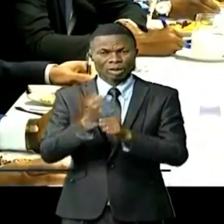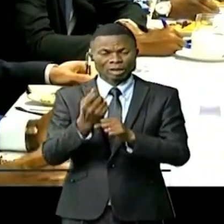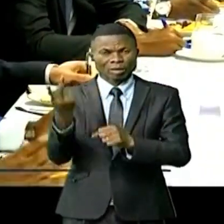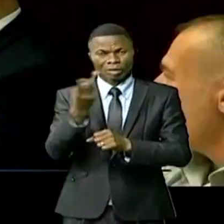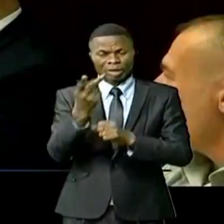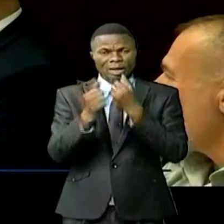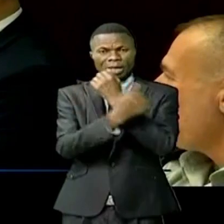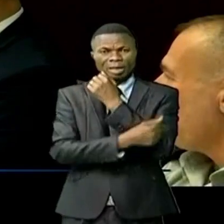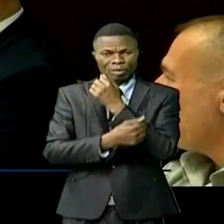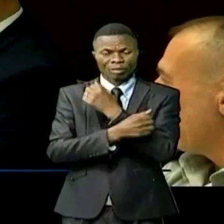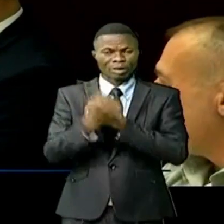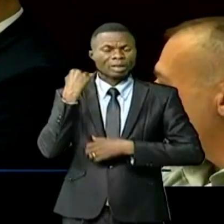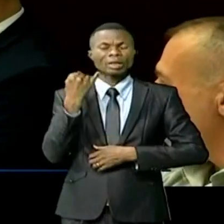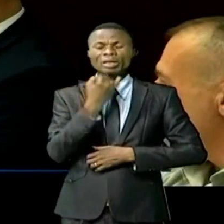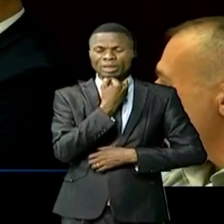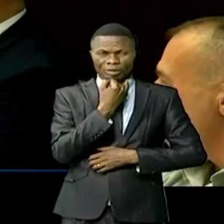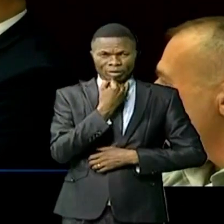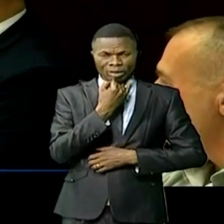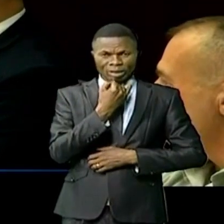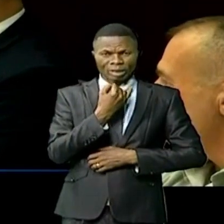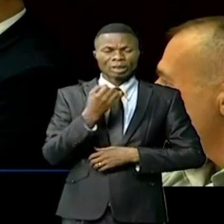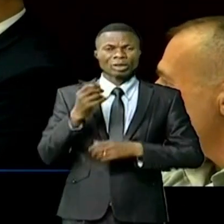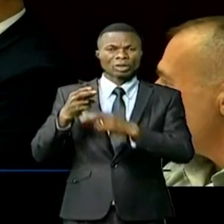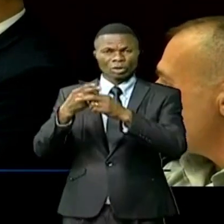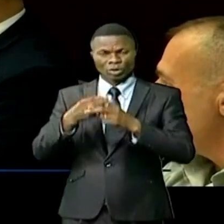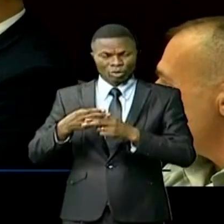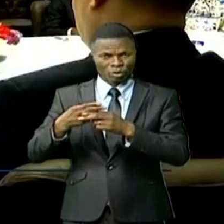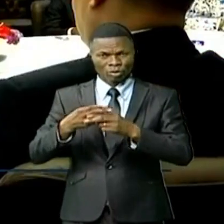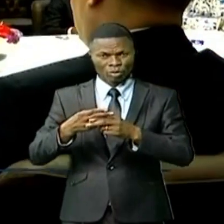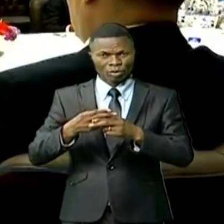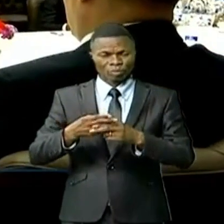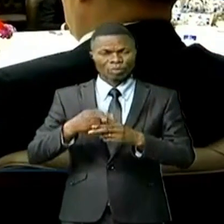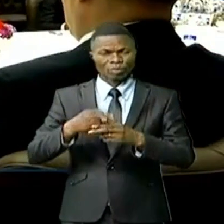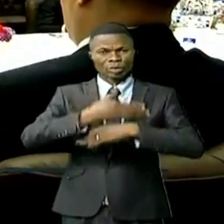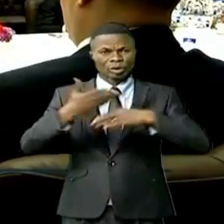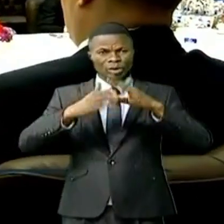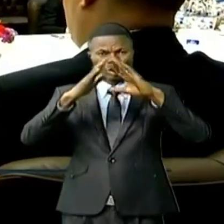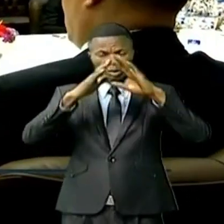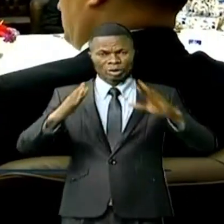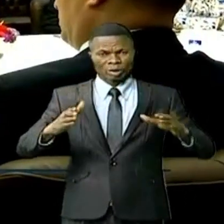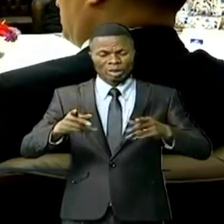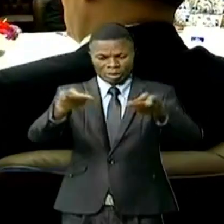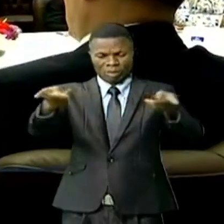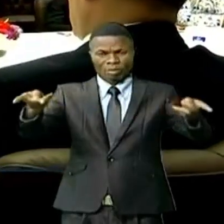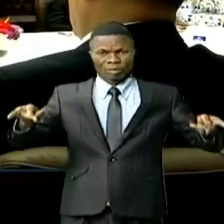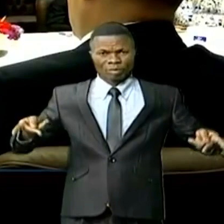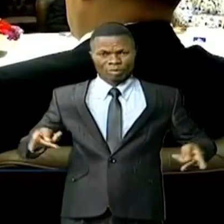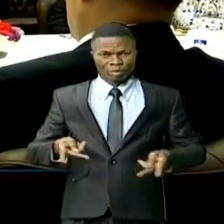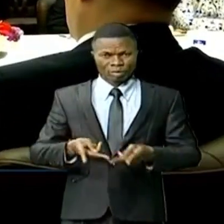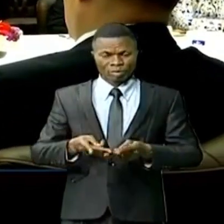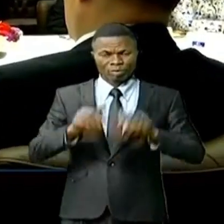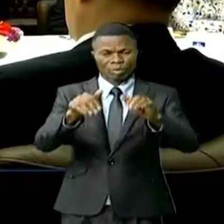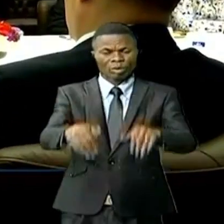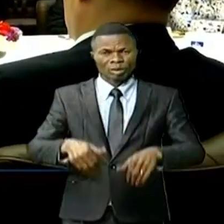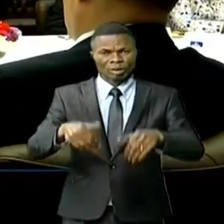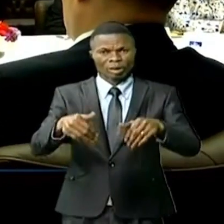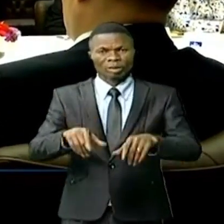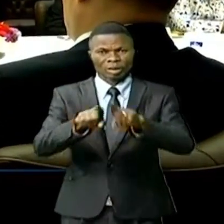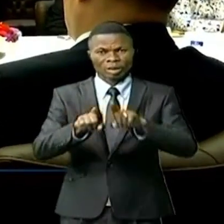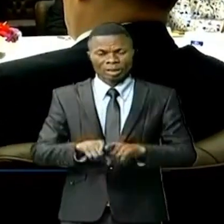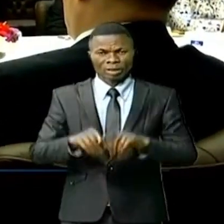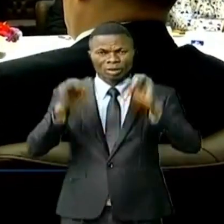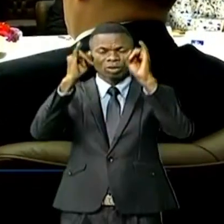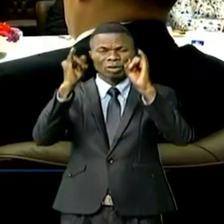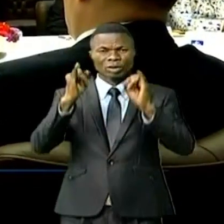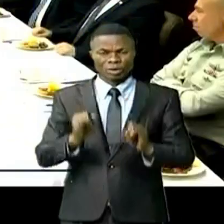avec Israël sont notamment la sécurité, les infrastructures, l'environnement, l'agriculture et le numérique.